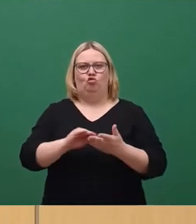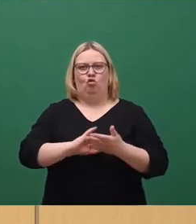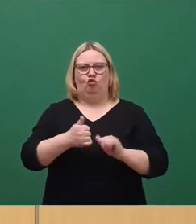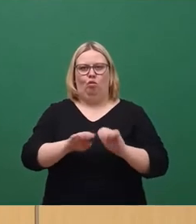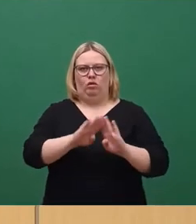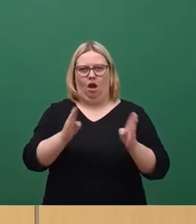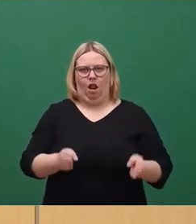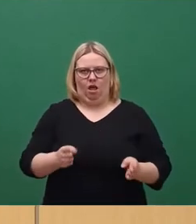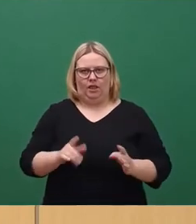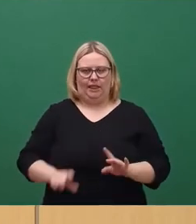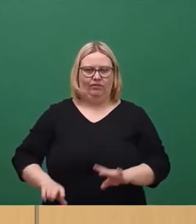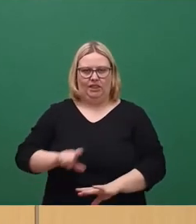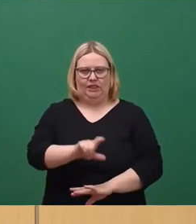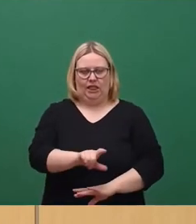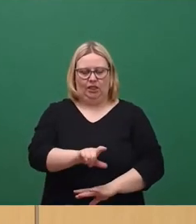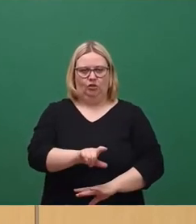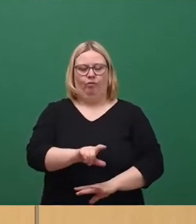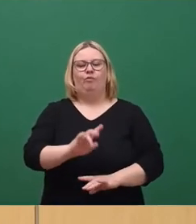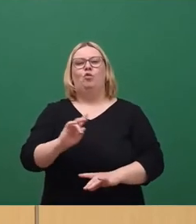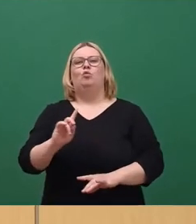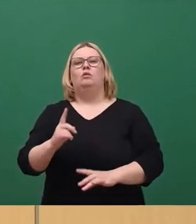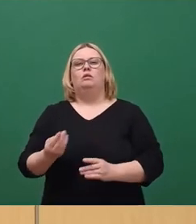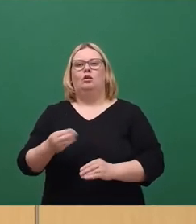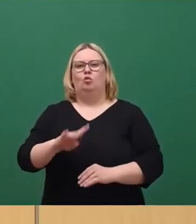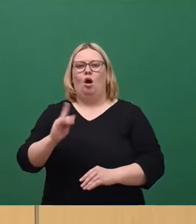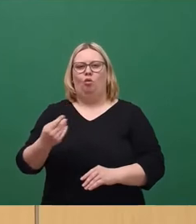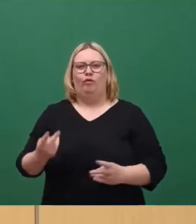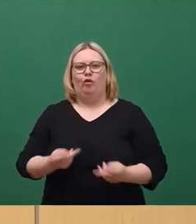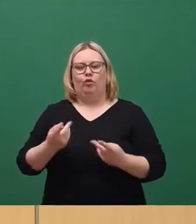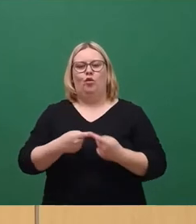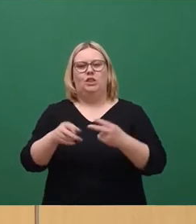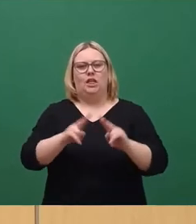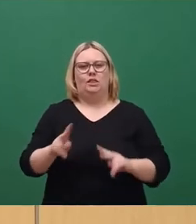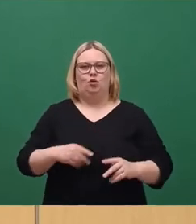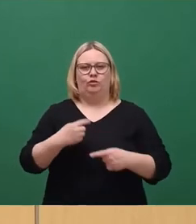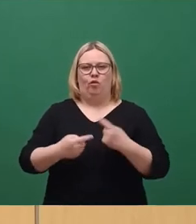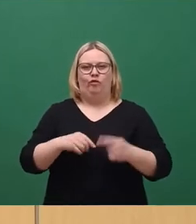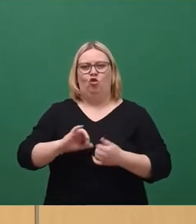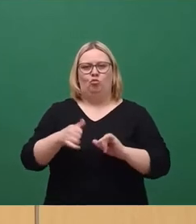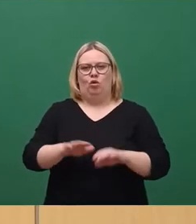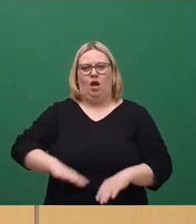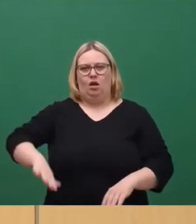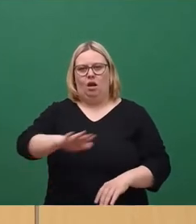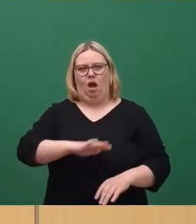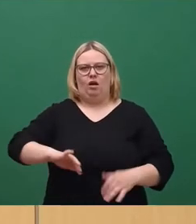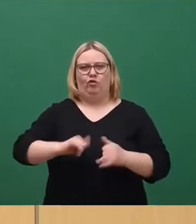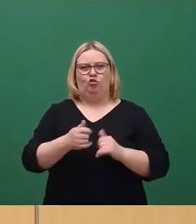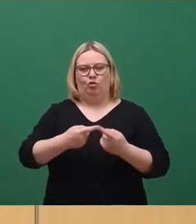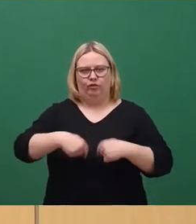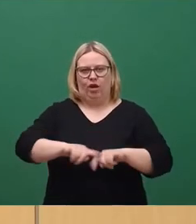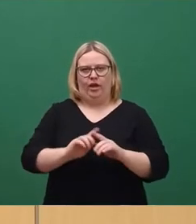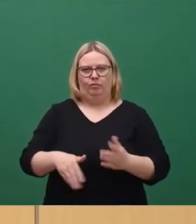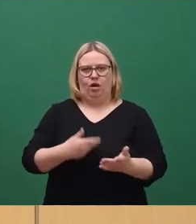investieren und gleichzeitig auch zur Förderung von Sanierungsvorhaben für Sportanlagen von Sportvereinen bereitstellen.